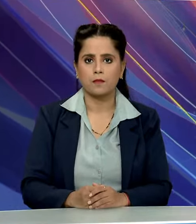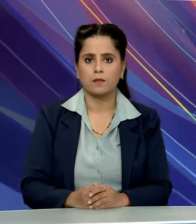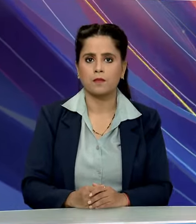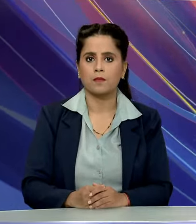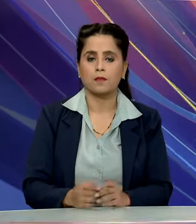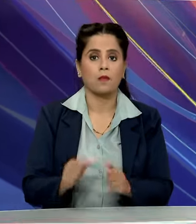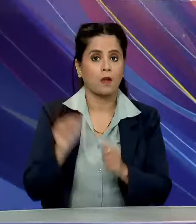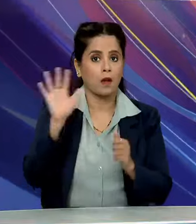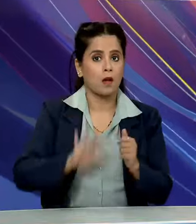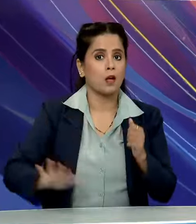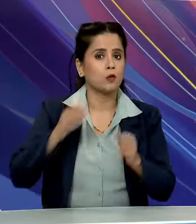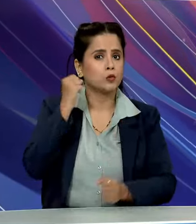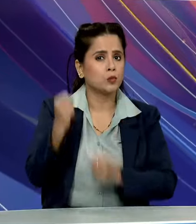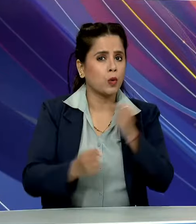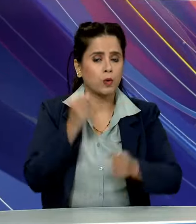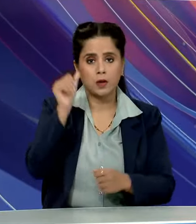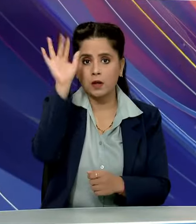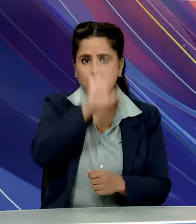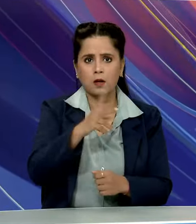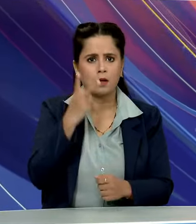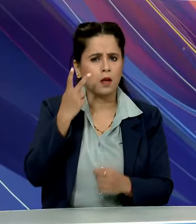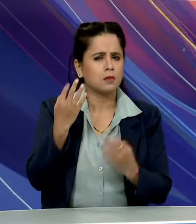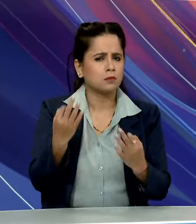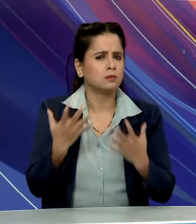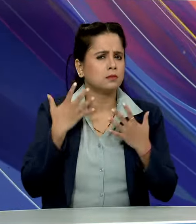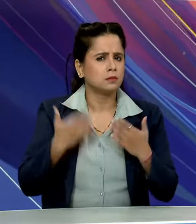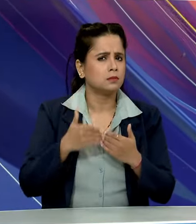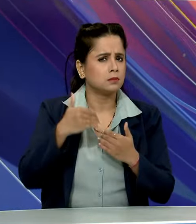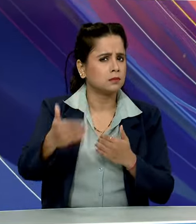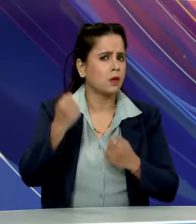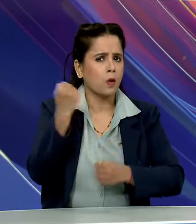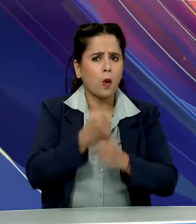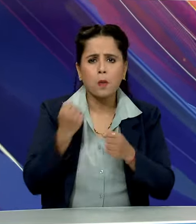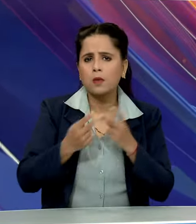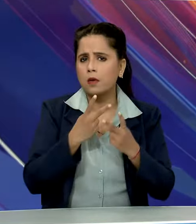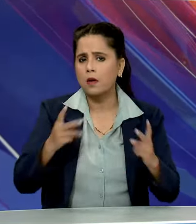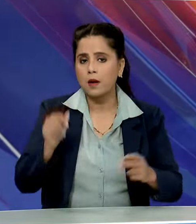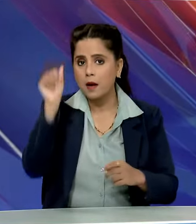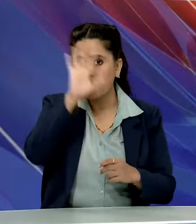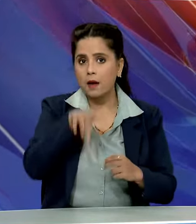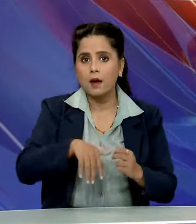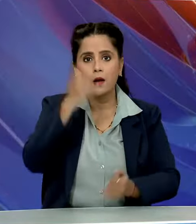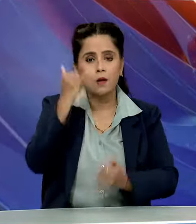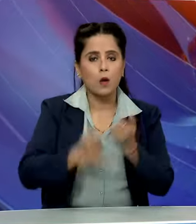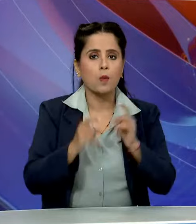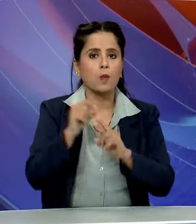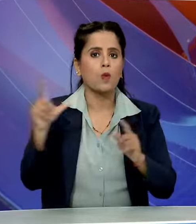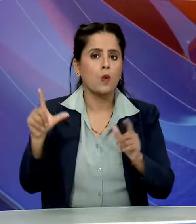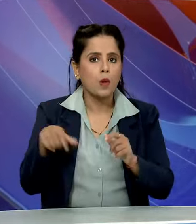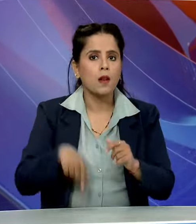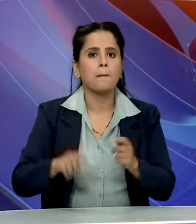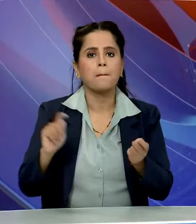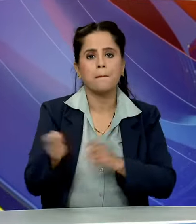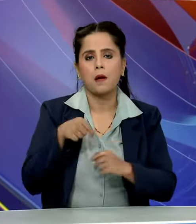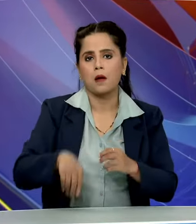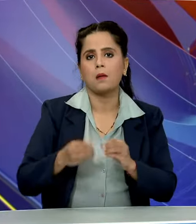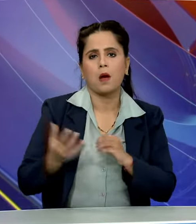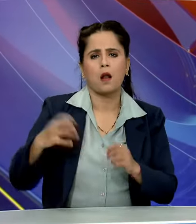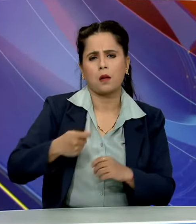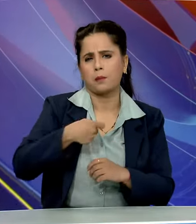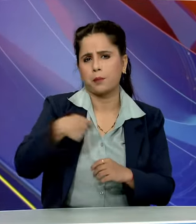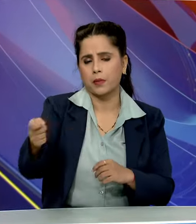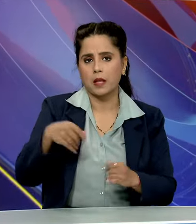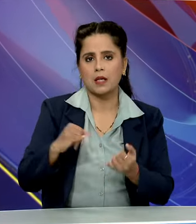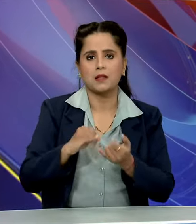और एशियाई खेलों में भारत का शांदार प्रदर्शन जारी भारत ने अंतिम पूल मैच में बंगलादेश को हराकर